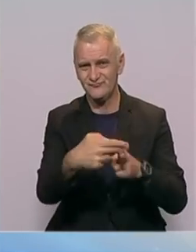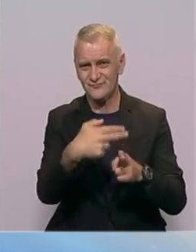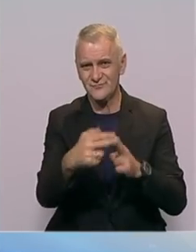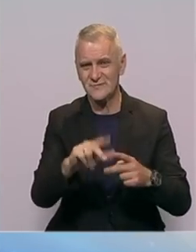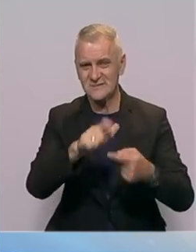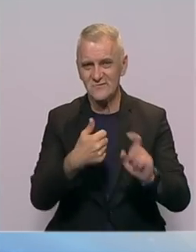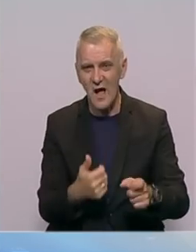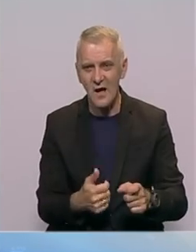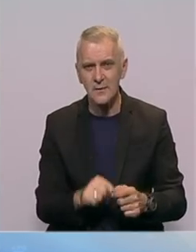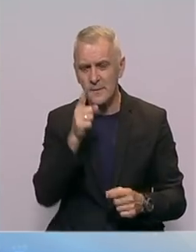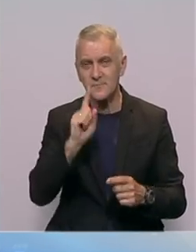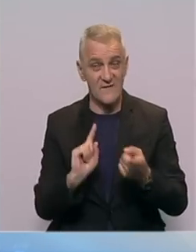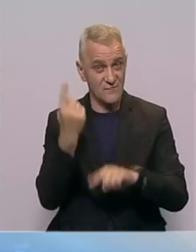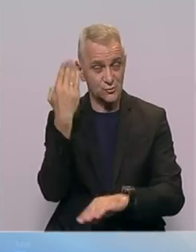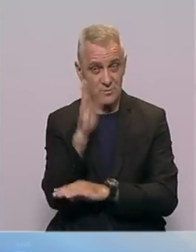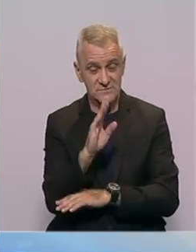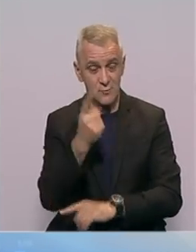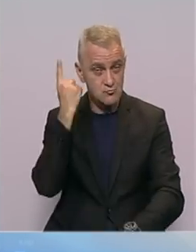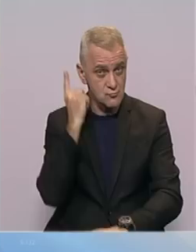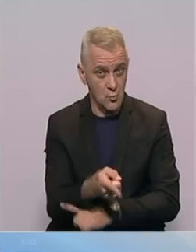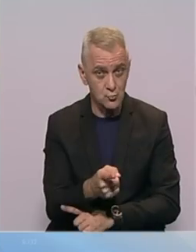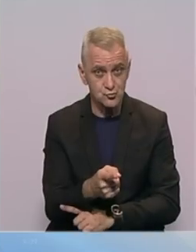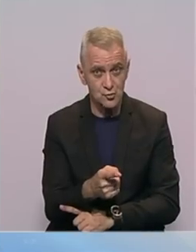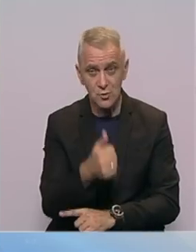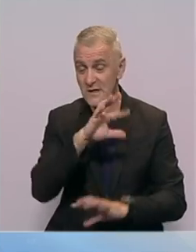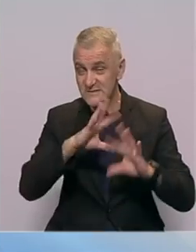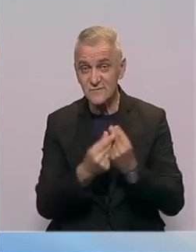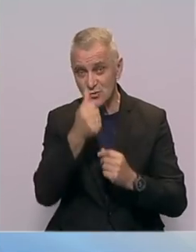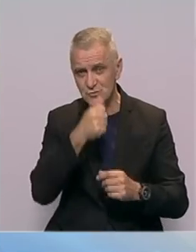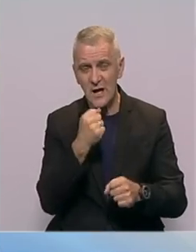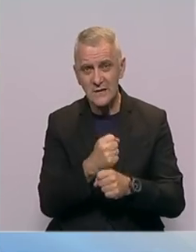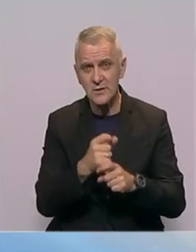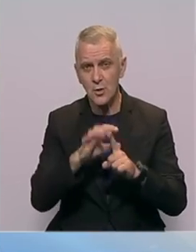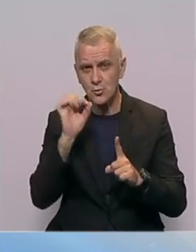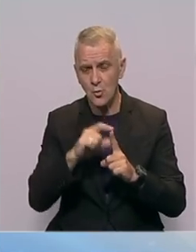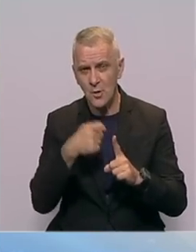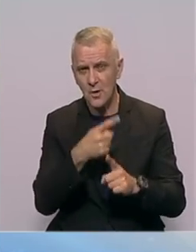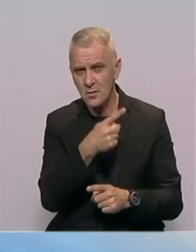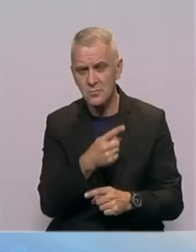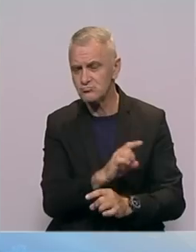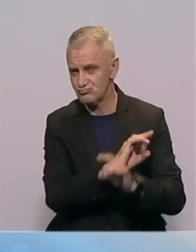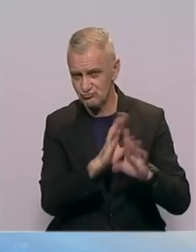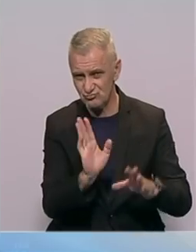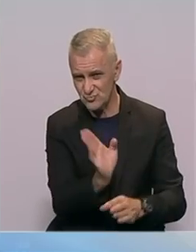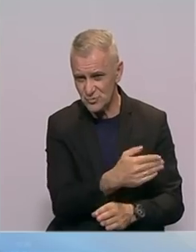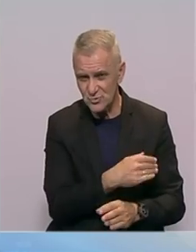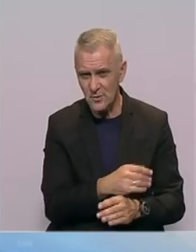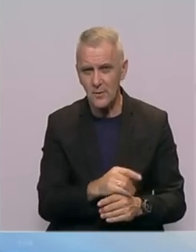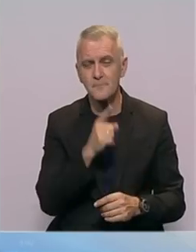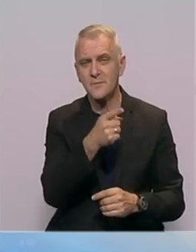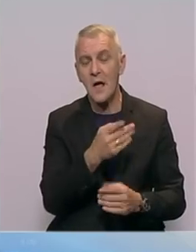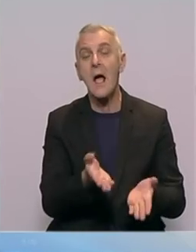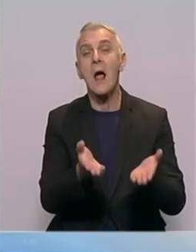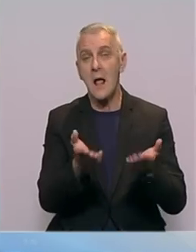ono što je visoki predstavnik odlučio je da sve što radi Milorad Dodik je ništavo. On, uprkos